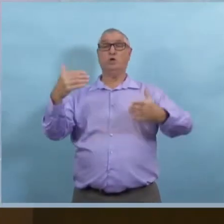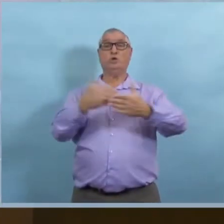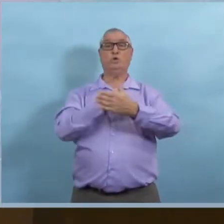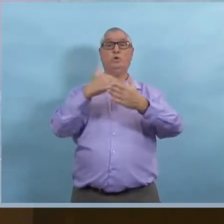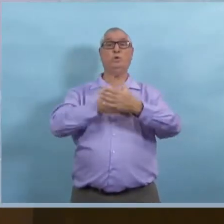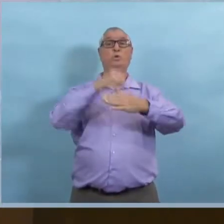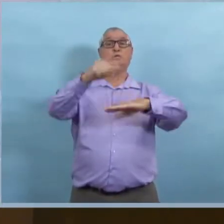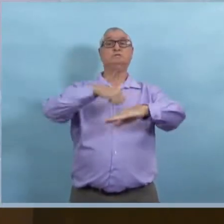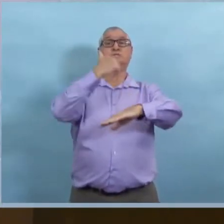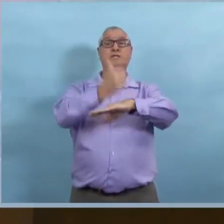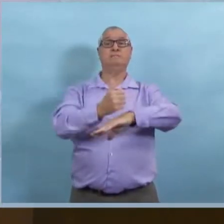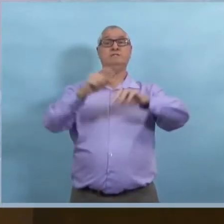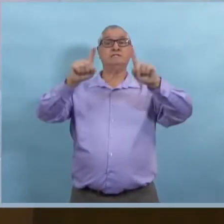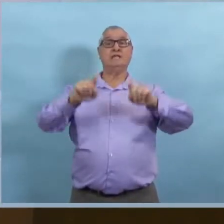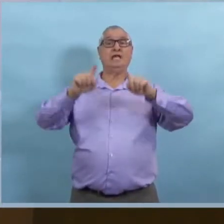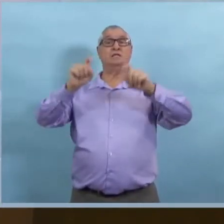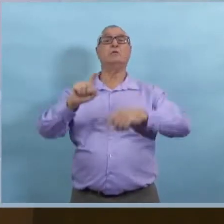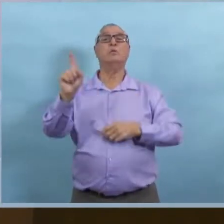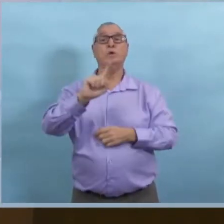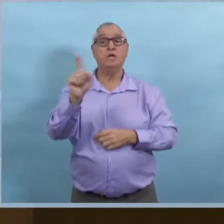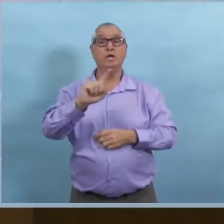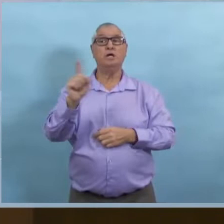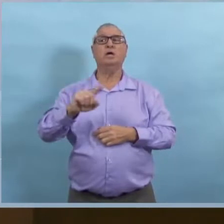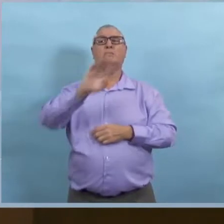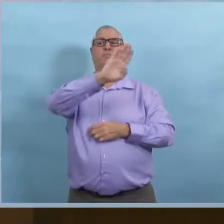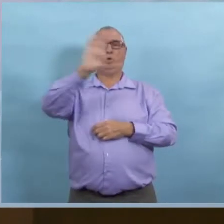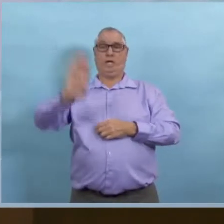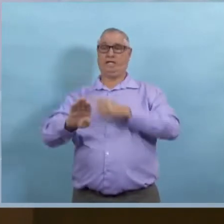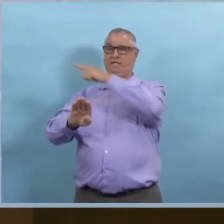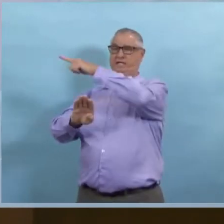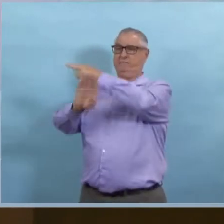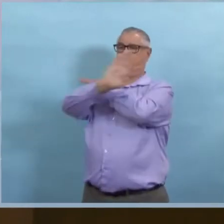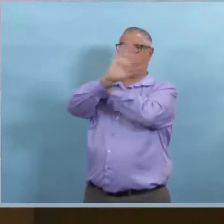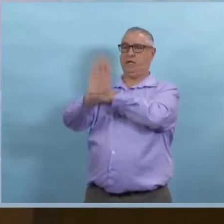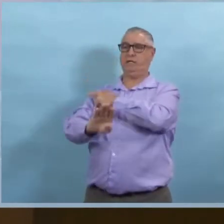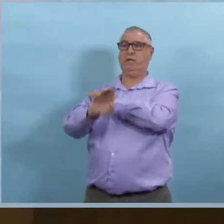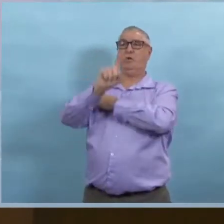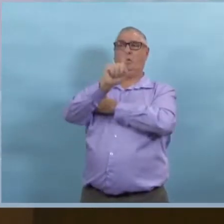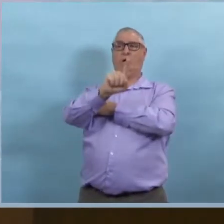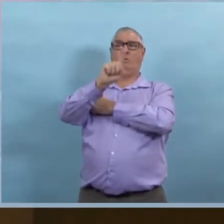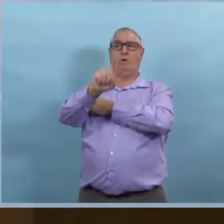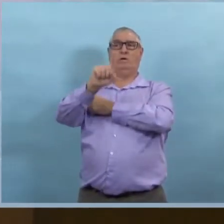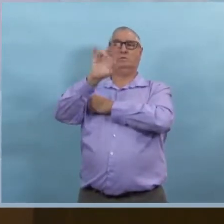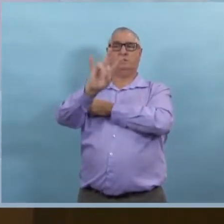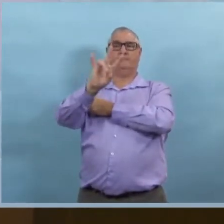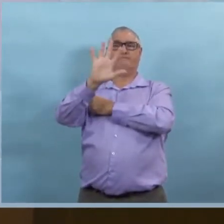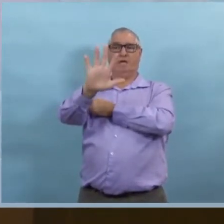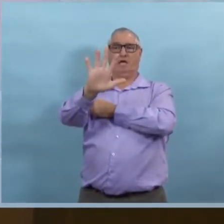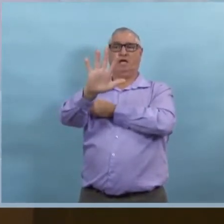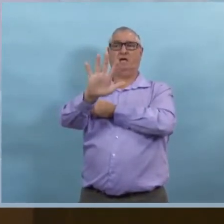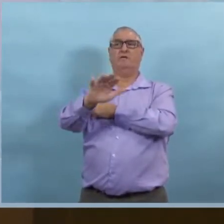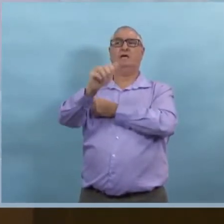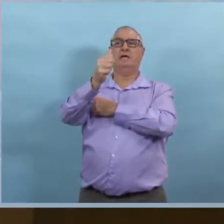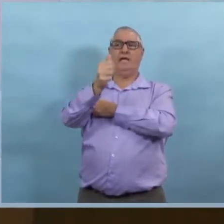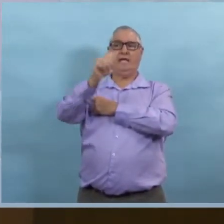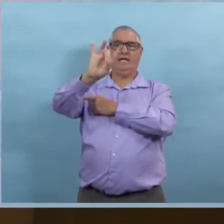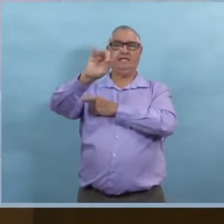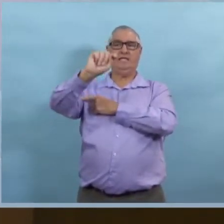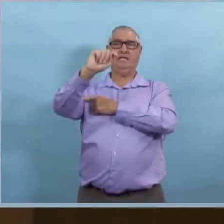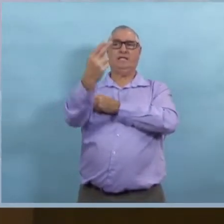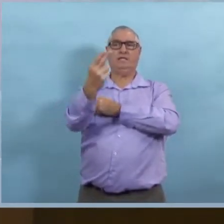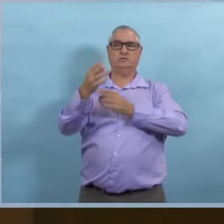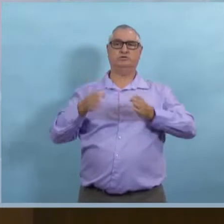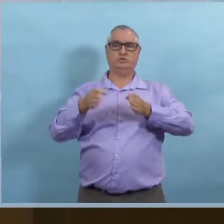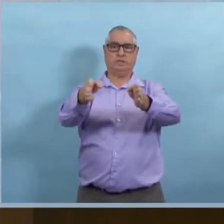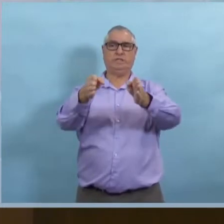Nous avons parlé de quelques annonces ici. Donc, il y a un nouveau site de dépistage en voiture au centre